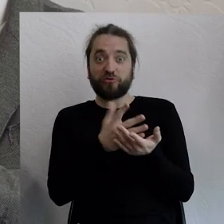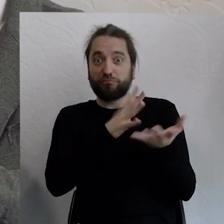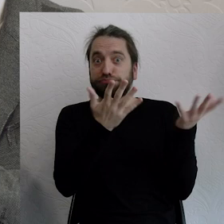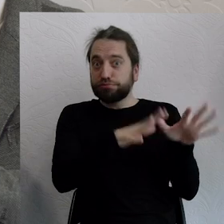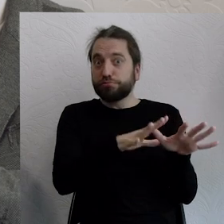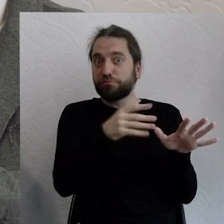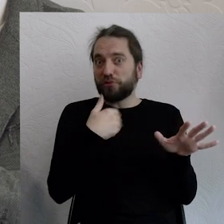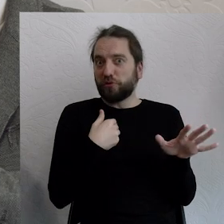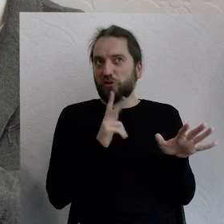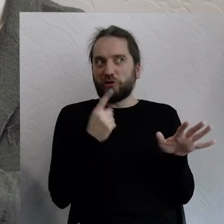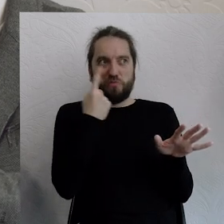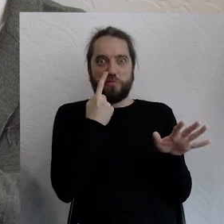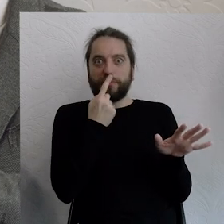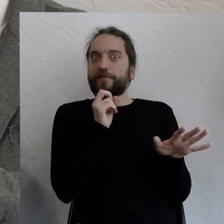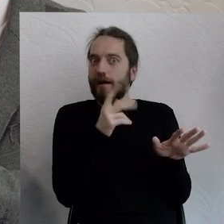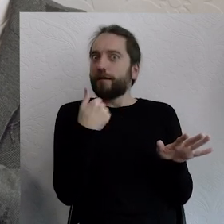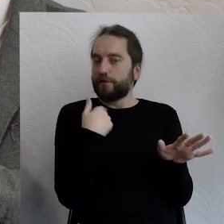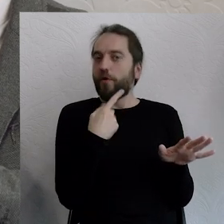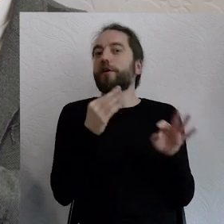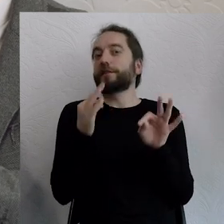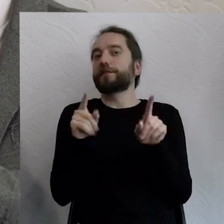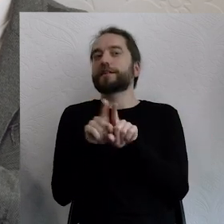Runęły i stoją w Berlinie.